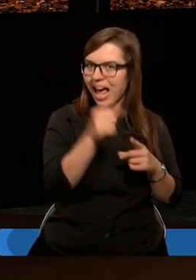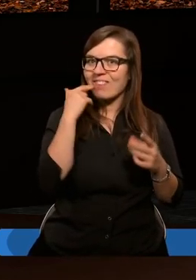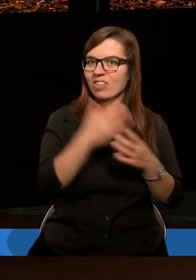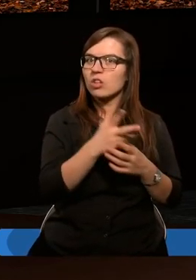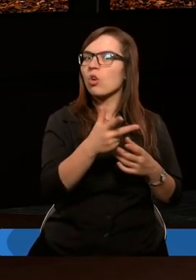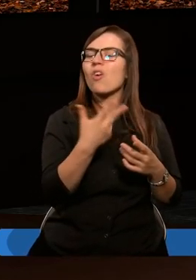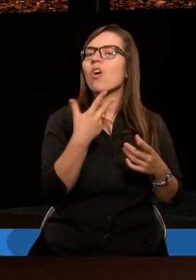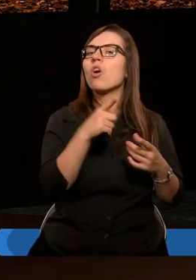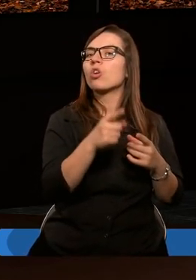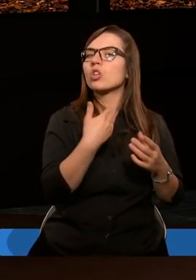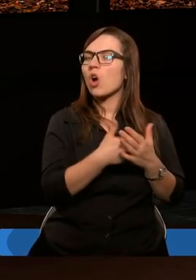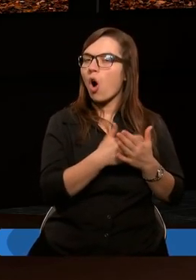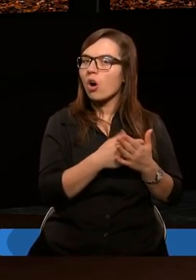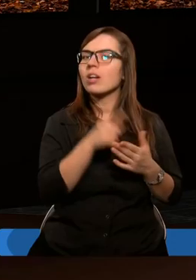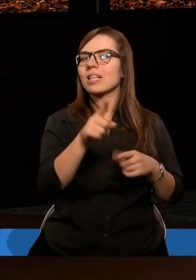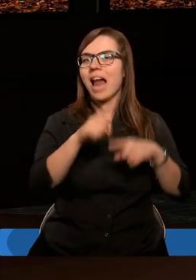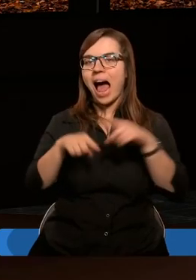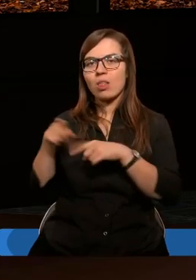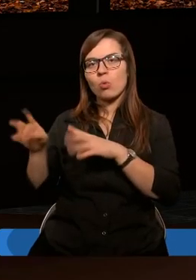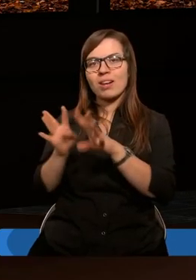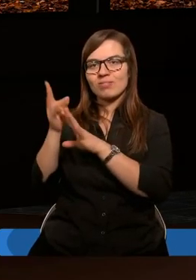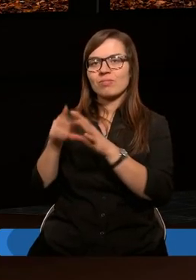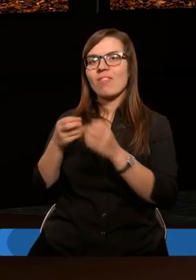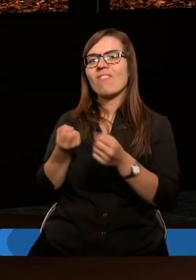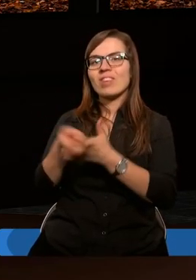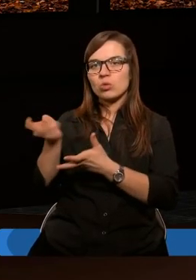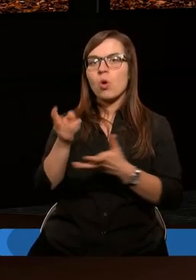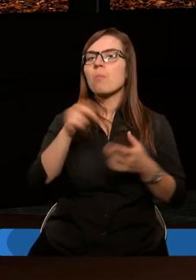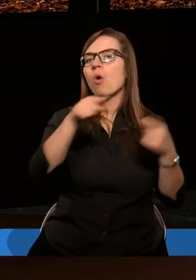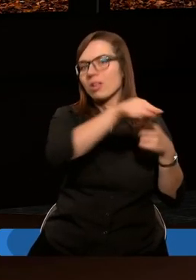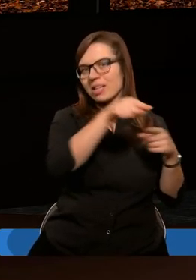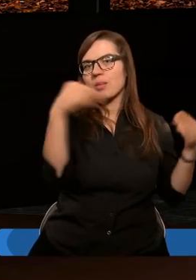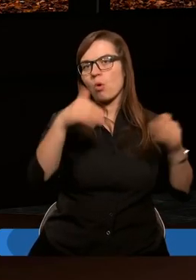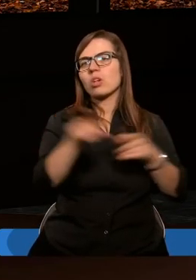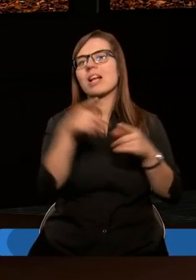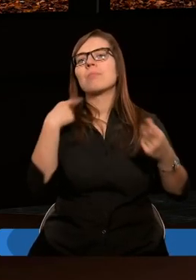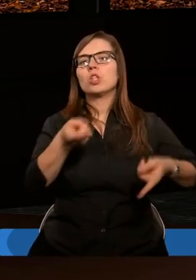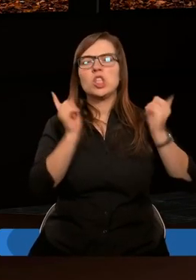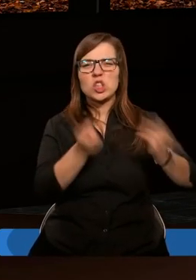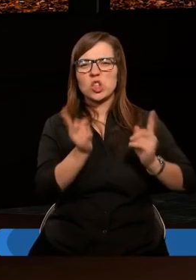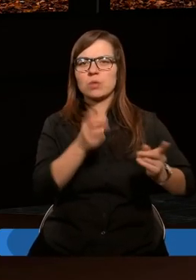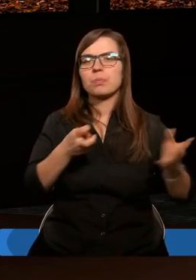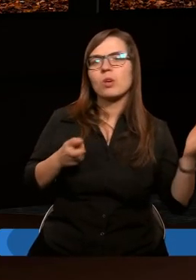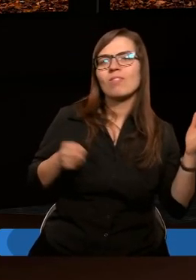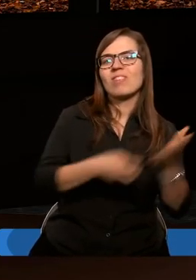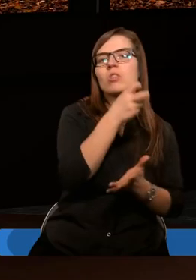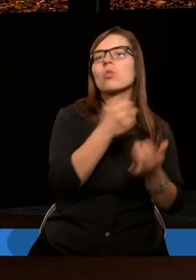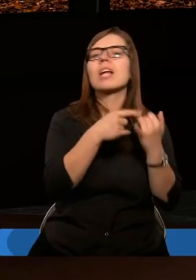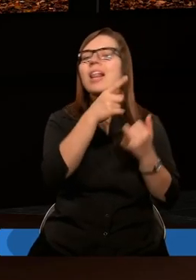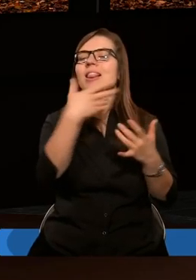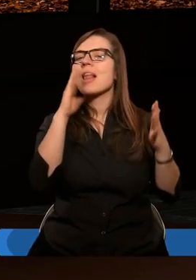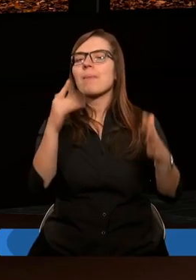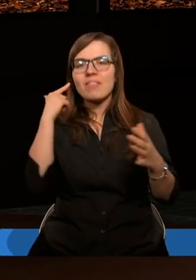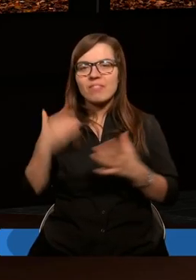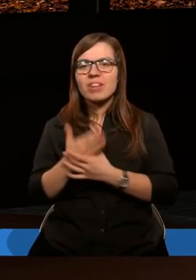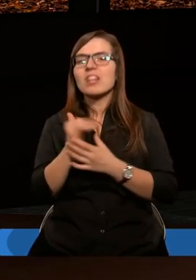wierzysz, to skoro naturalne gałęzie zostały wyrzucone, to uważaj, bo ty możesz jeszcze prędzej być wyrzucony, jeśli nie będziesz wierzyć,